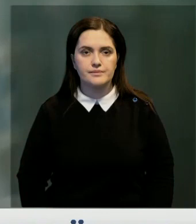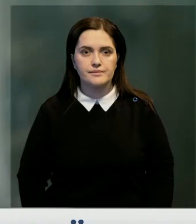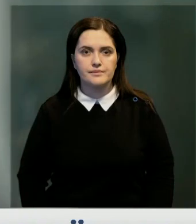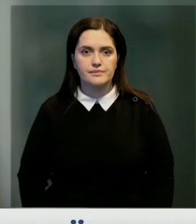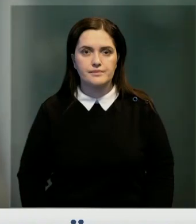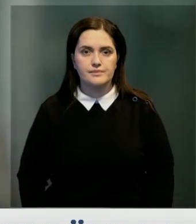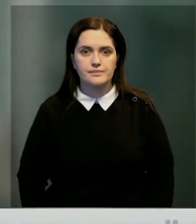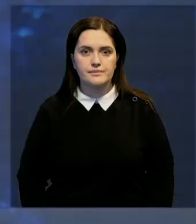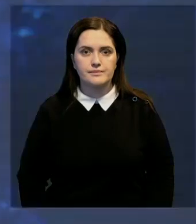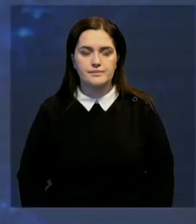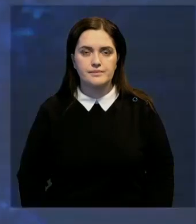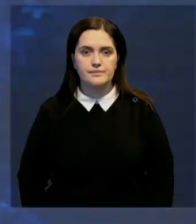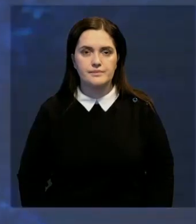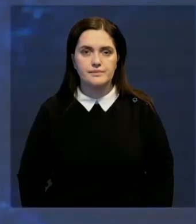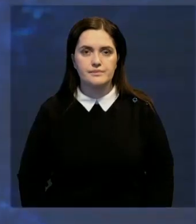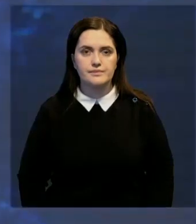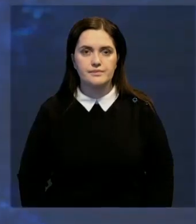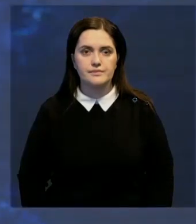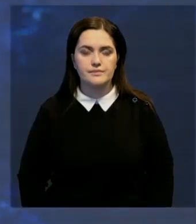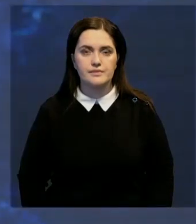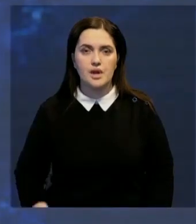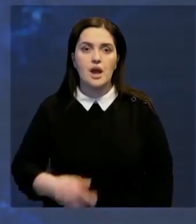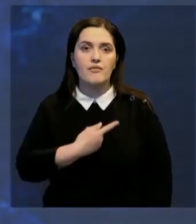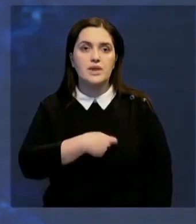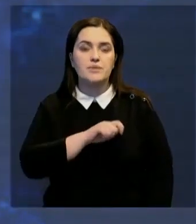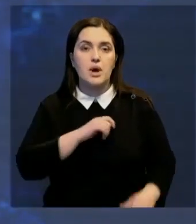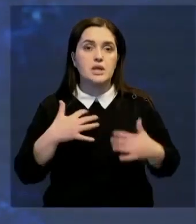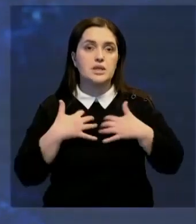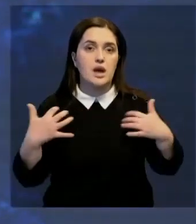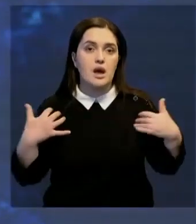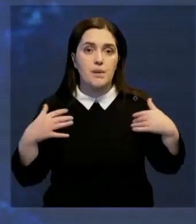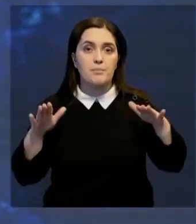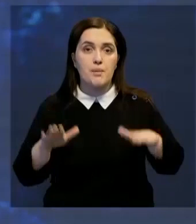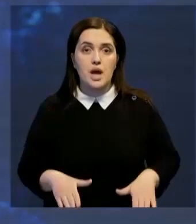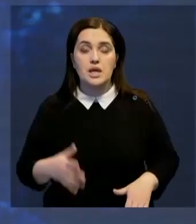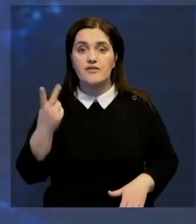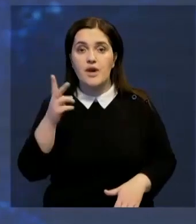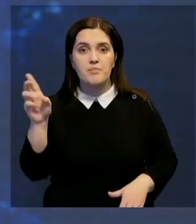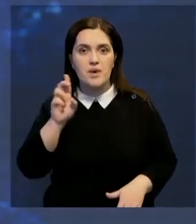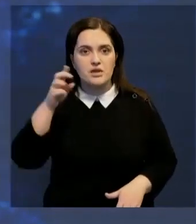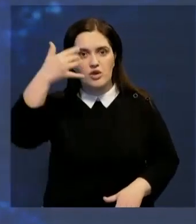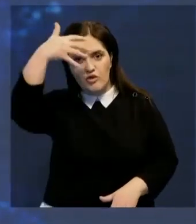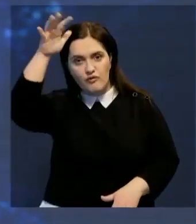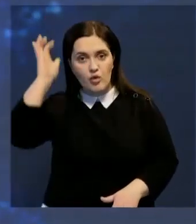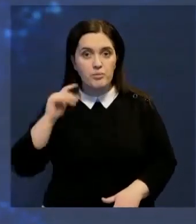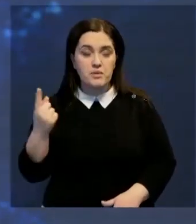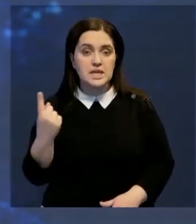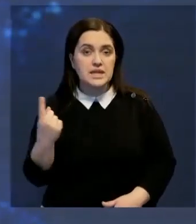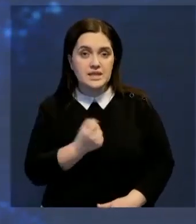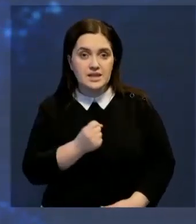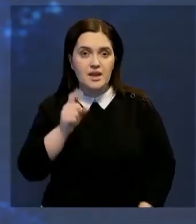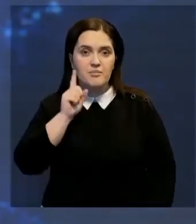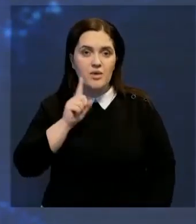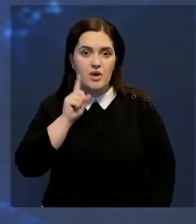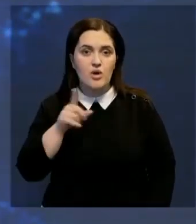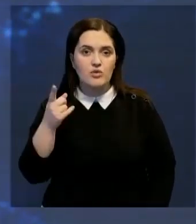Тбилиси. И завершение выпуска. В испанском зоопарке появились на свет два белых львенка. Им всего